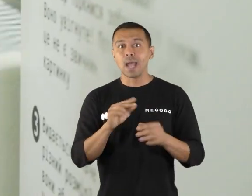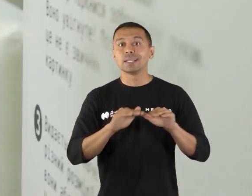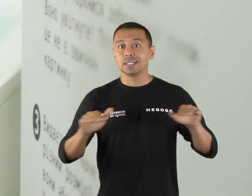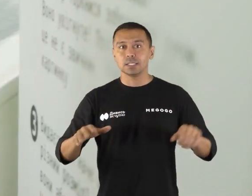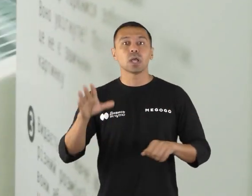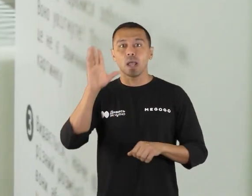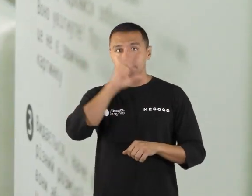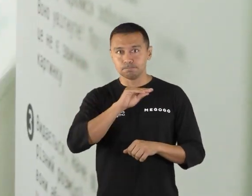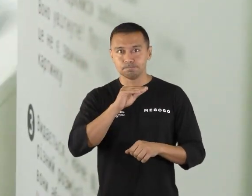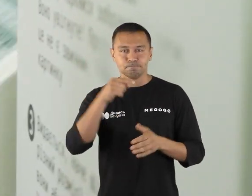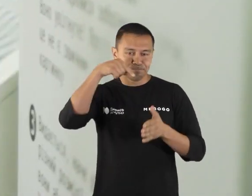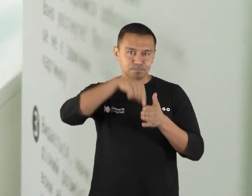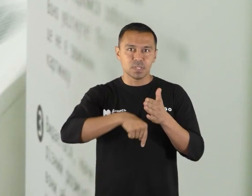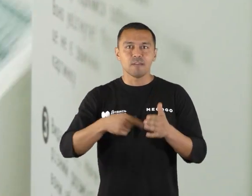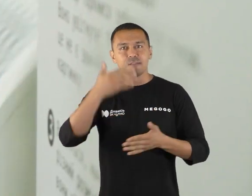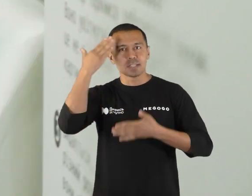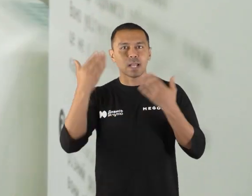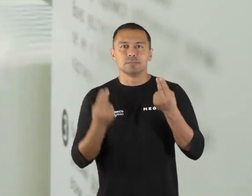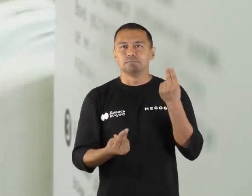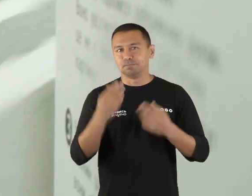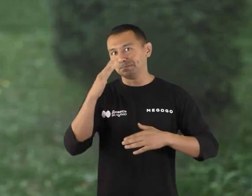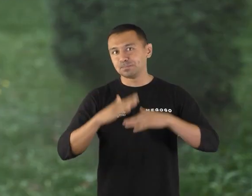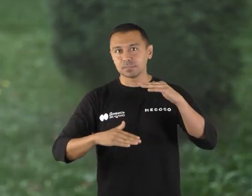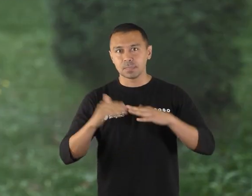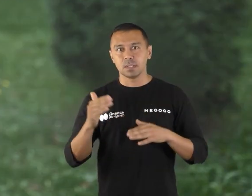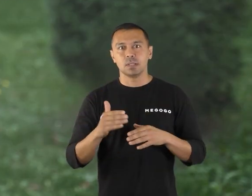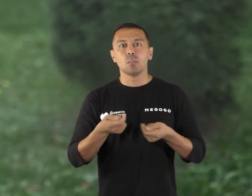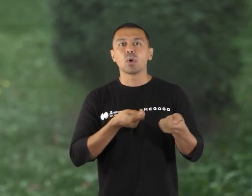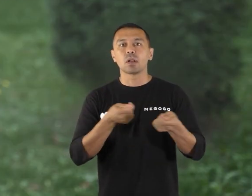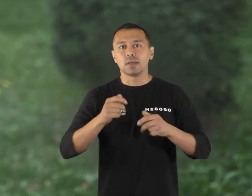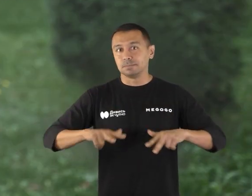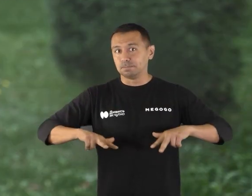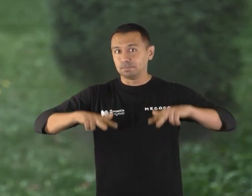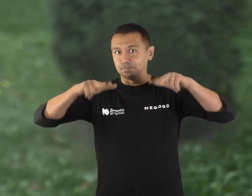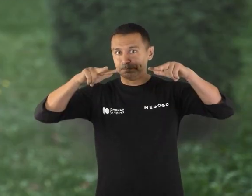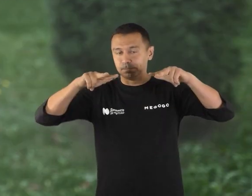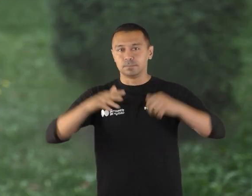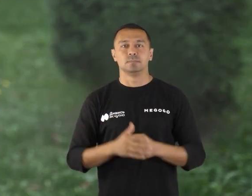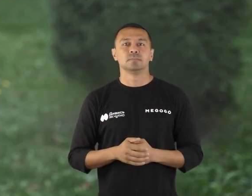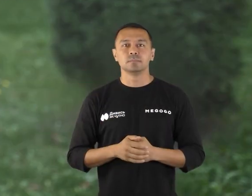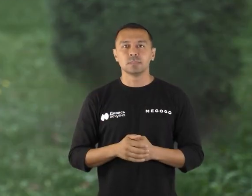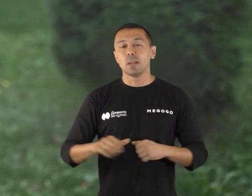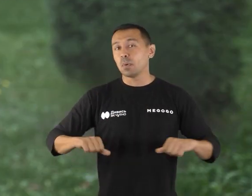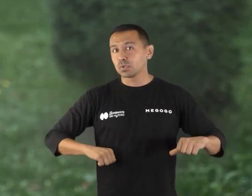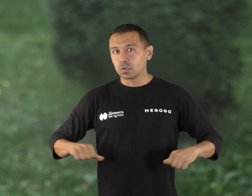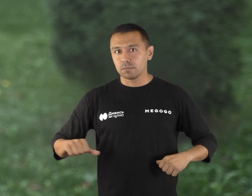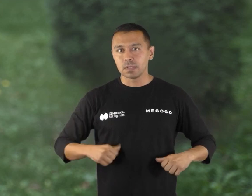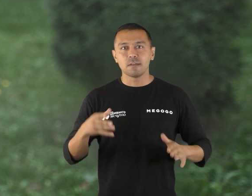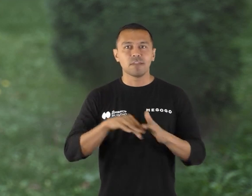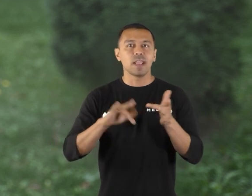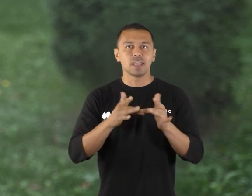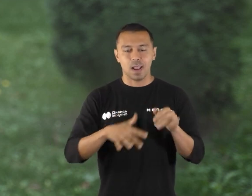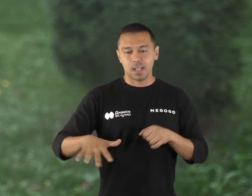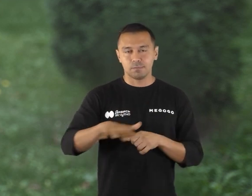Діти зможуть зануритися у веселі стемп-практики, покерувати впіві дроном на симуляторі, обешкетувати у